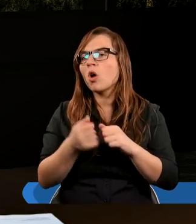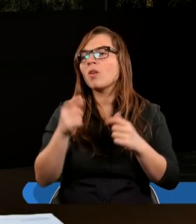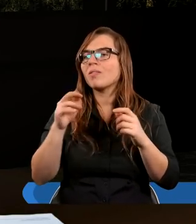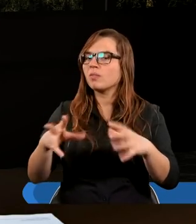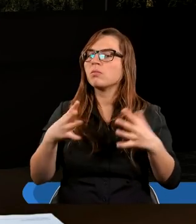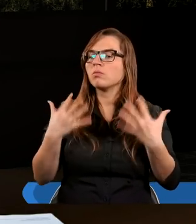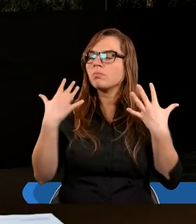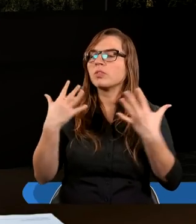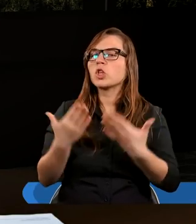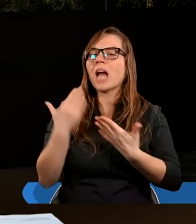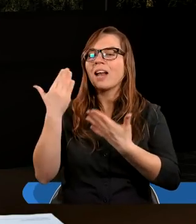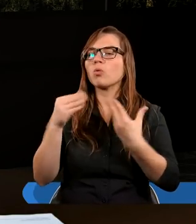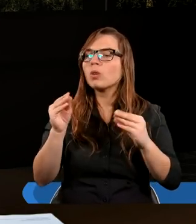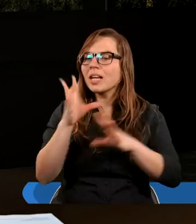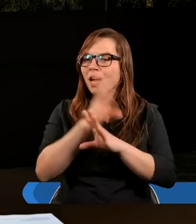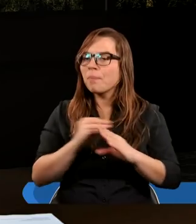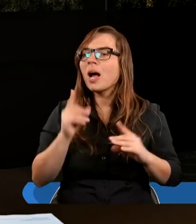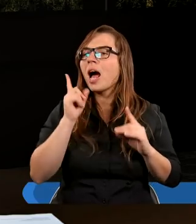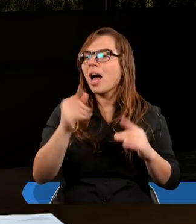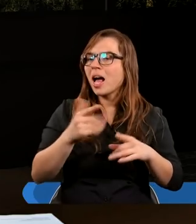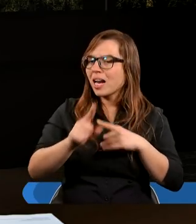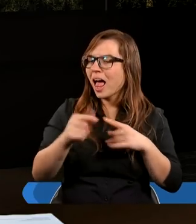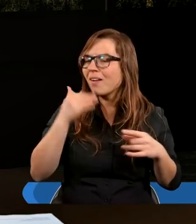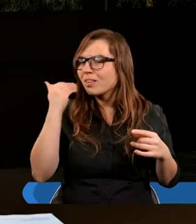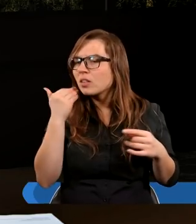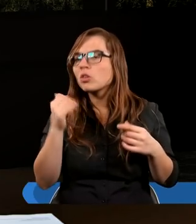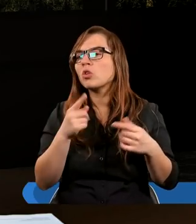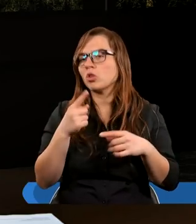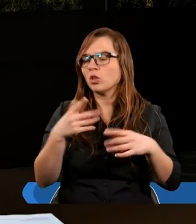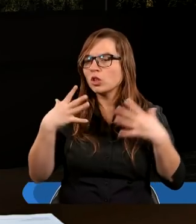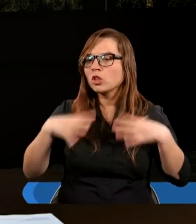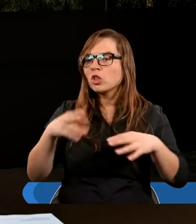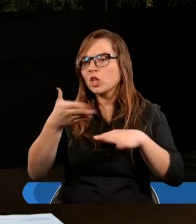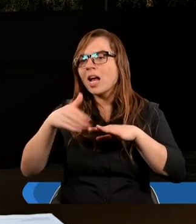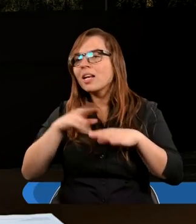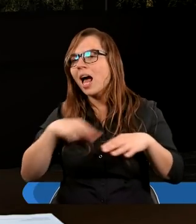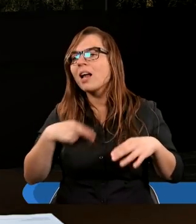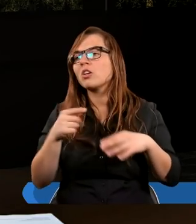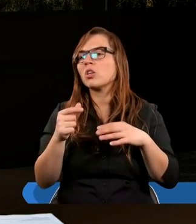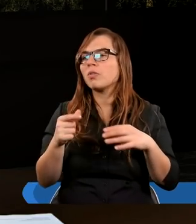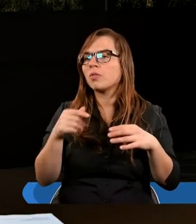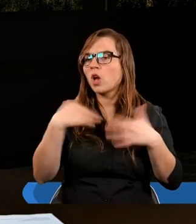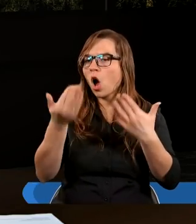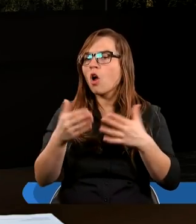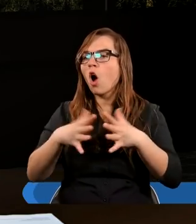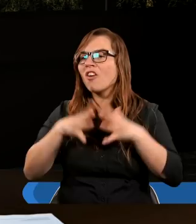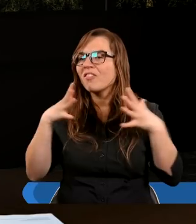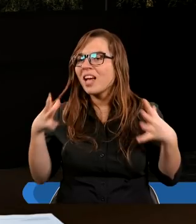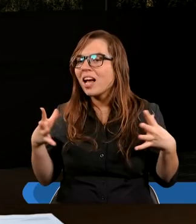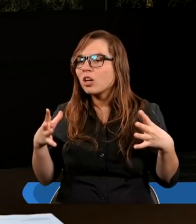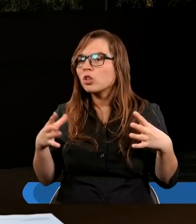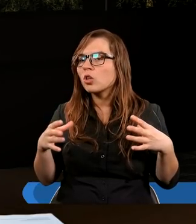otaczamy większym szacunkiem, a dla wstydliwych członków naszych dbamy o większą